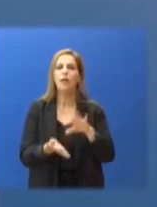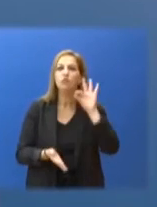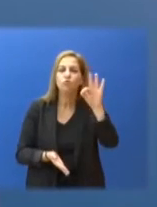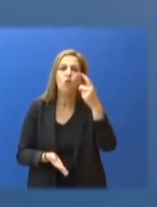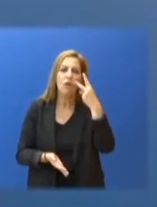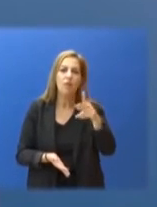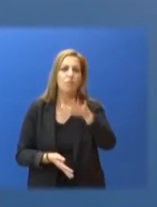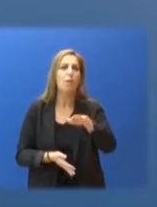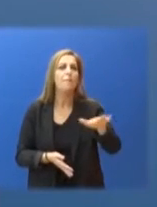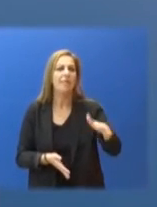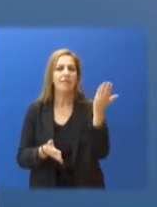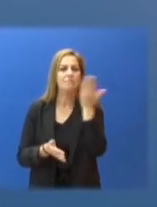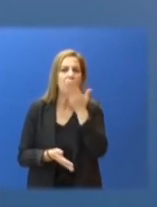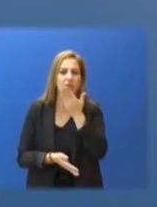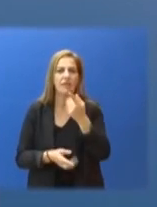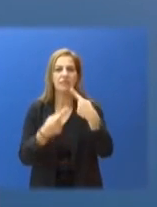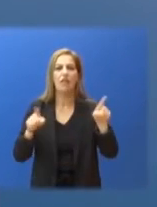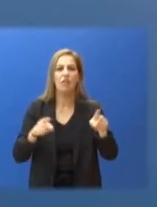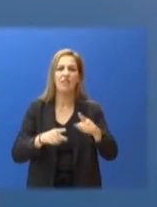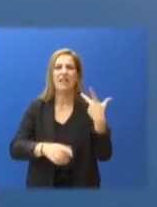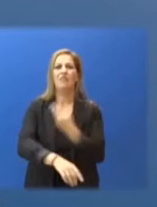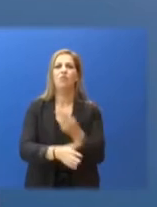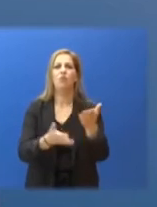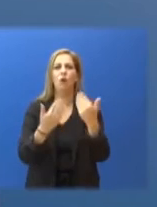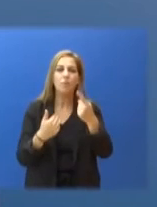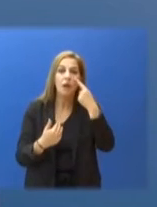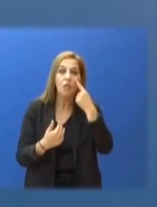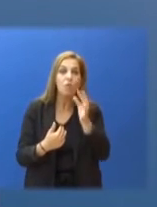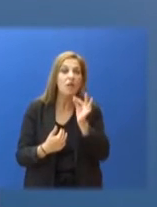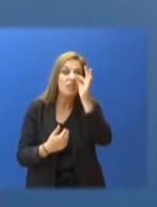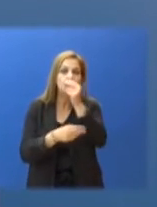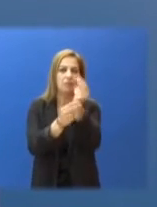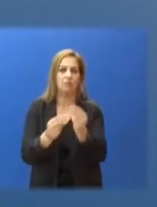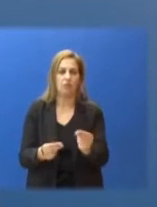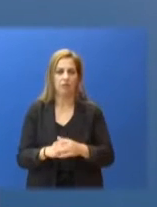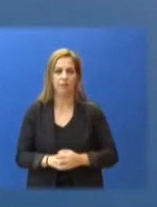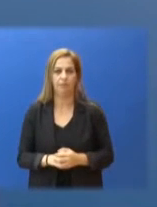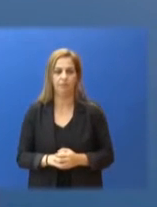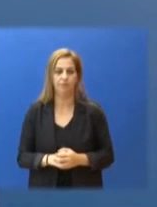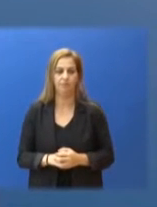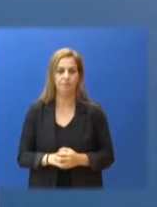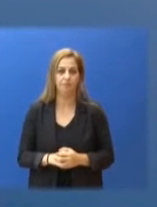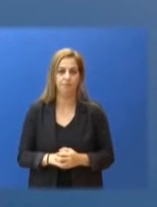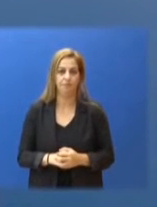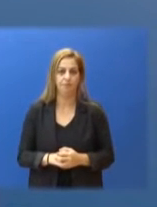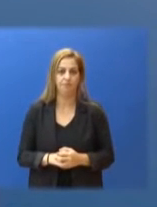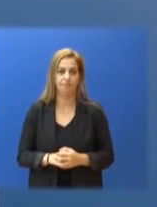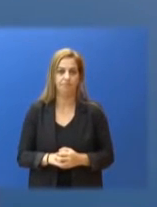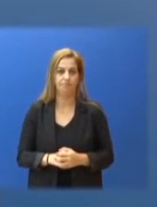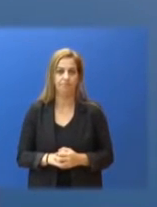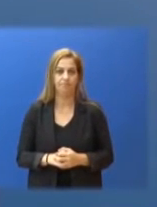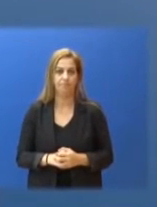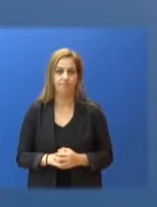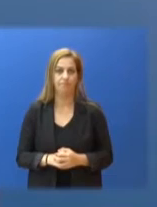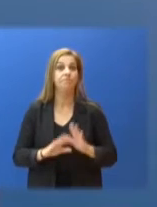κατάσταση των μαθητών και των δασκάλων που δεν έχουν εμβολιαστεί εκείνη τη συγκεκριμένη στιγμή. Το βασικό όμως κομμάτι που